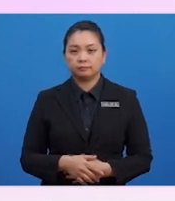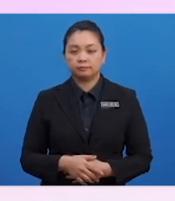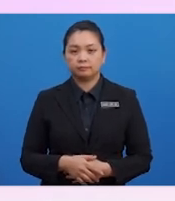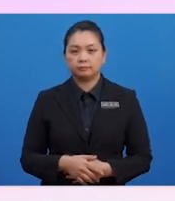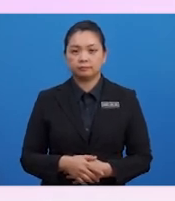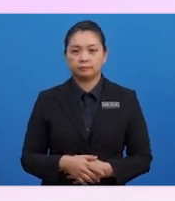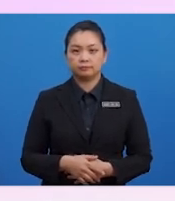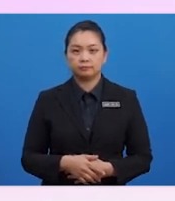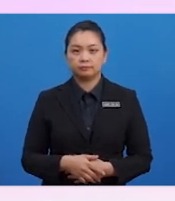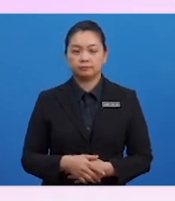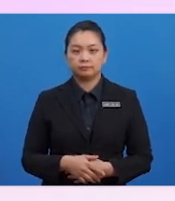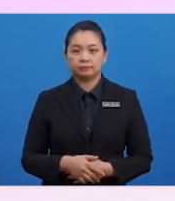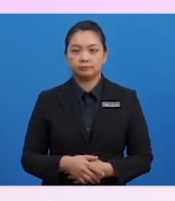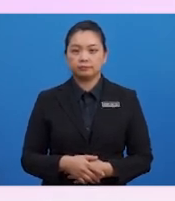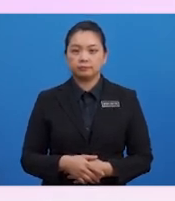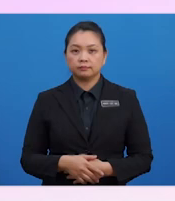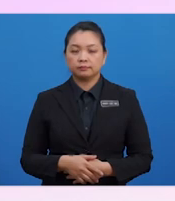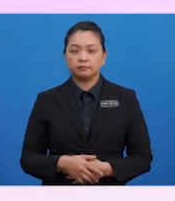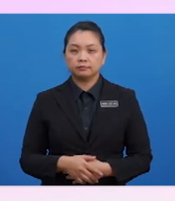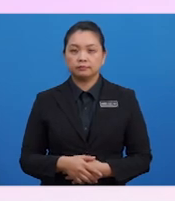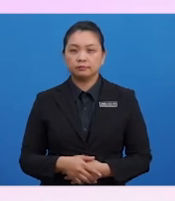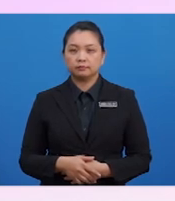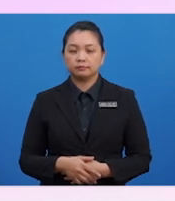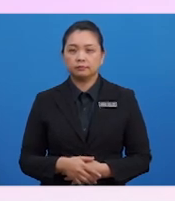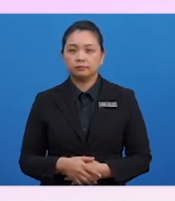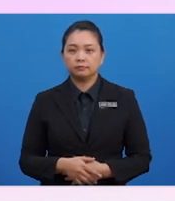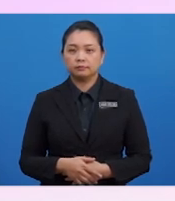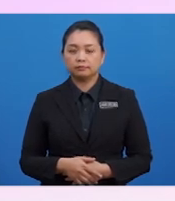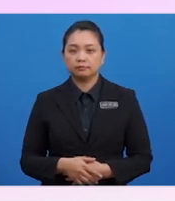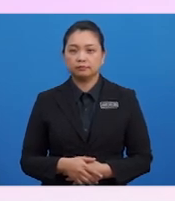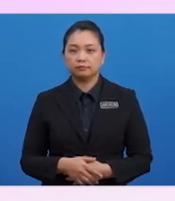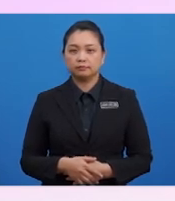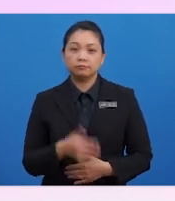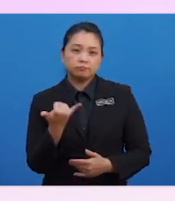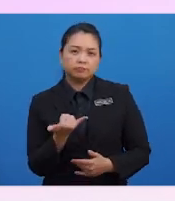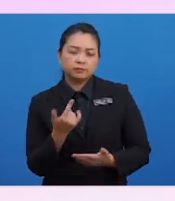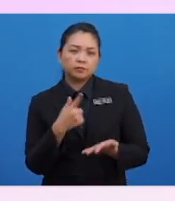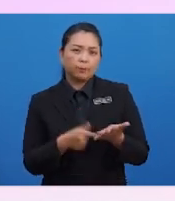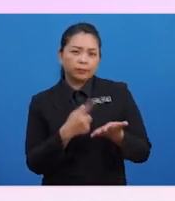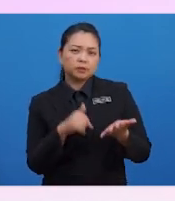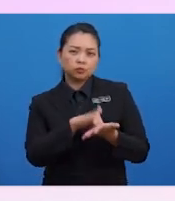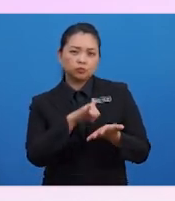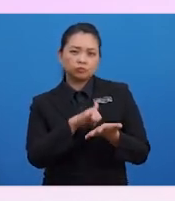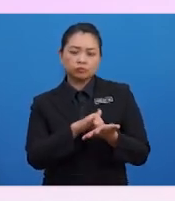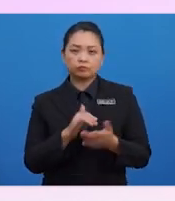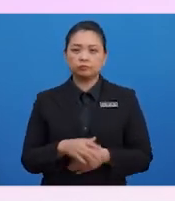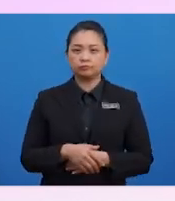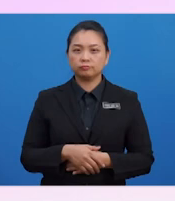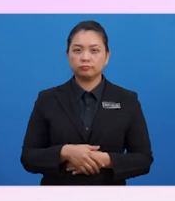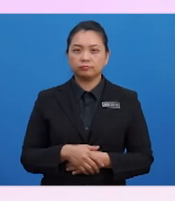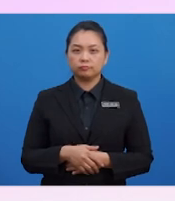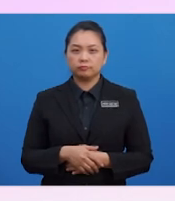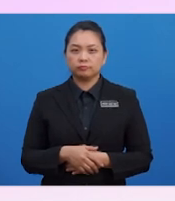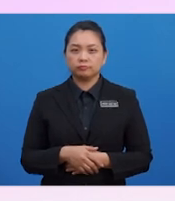keimbangan duga terselaras. Apakah akaun-akaun itu, murid-murid? Ya, tepat